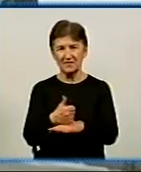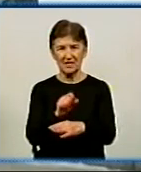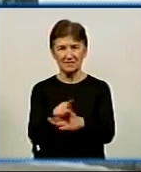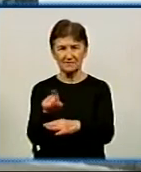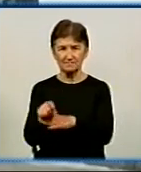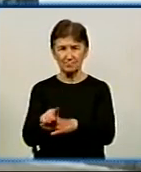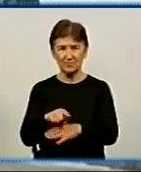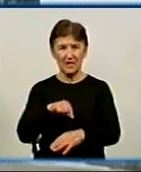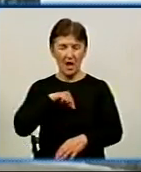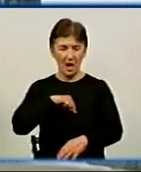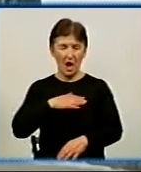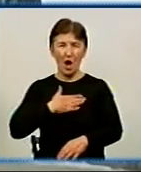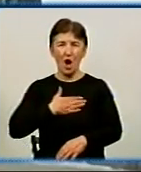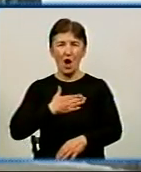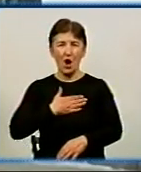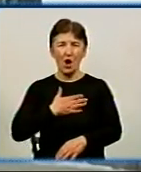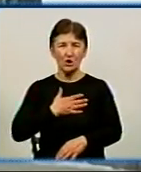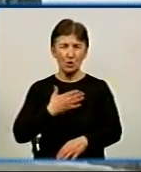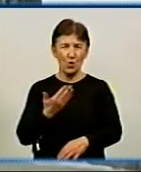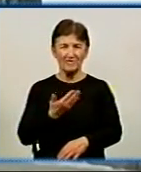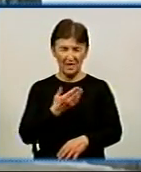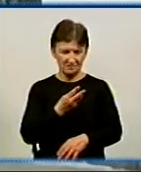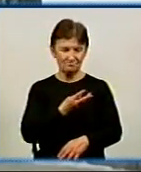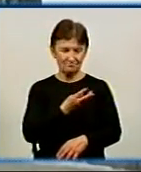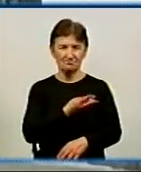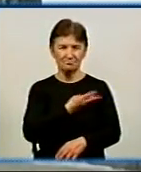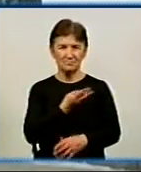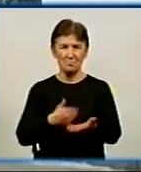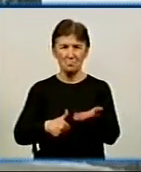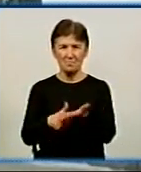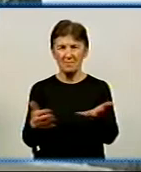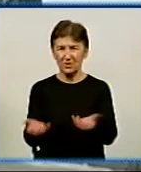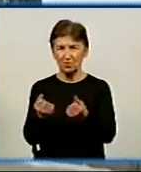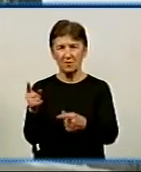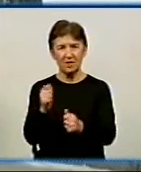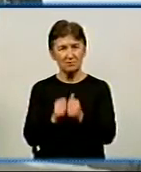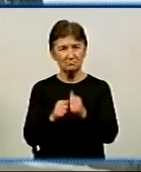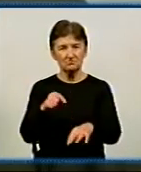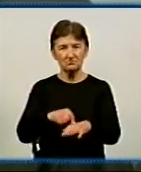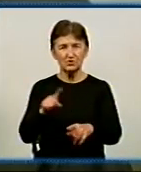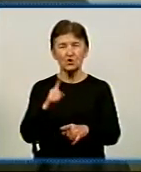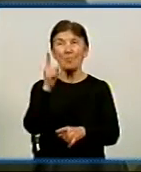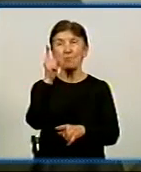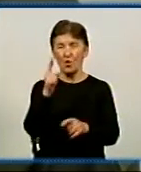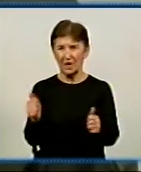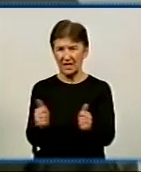духовна підтримка. Тобто через нього військовий службовець має відчувати, що Бог є разом з ним.